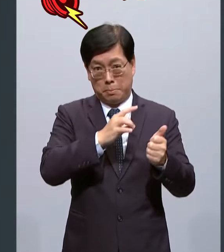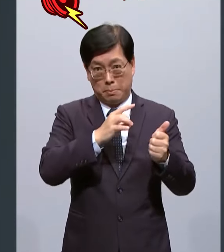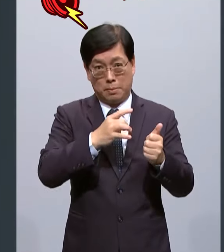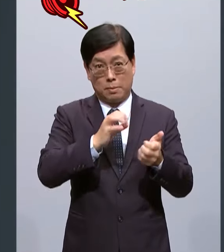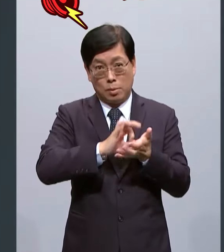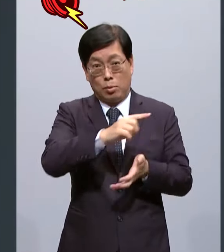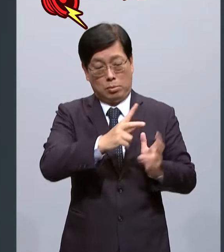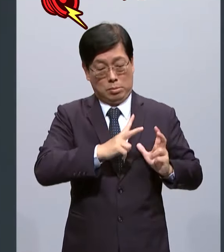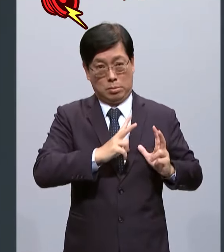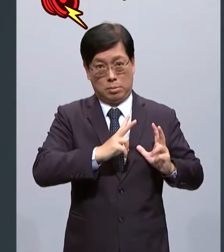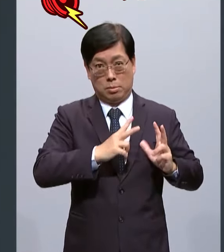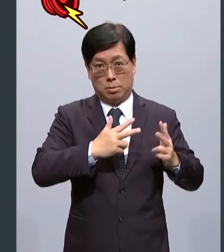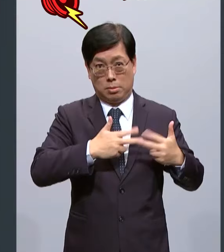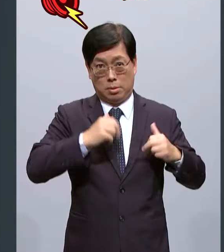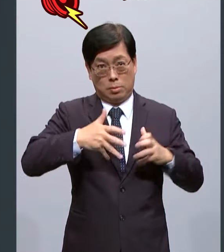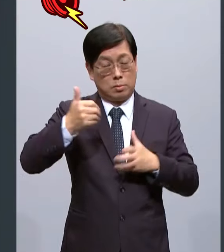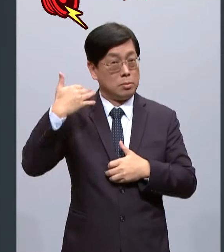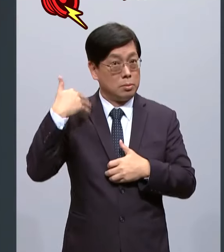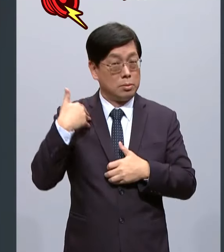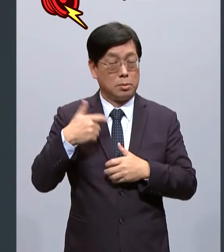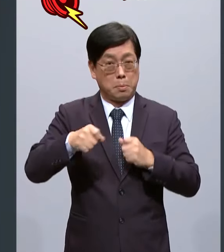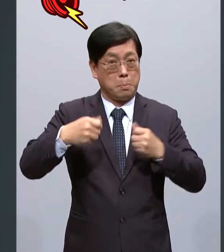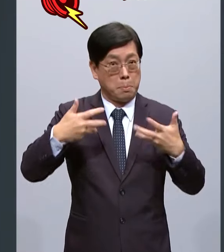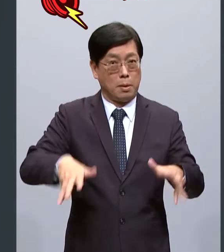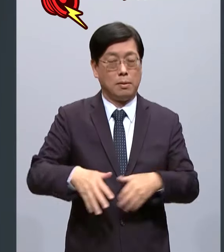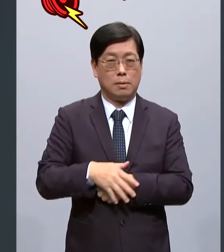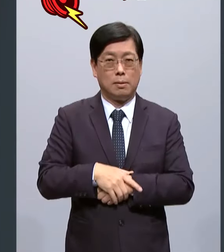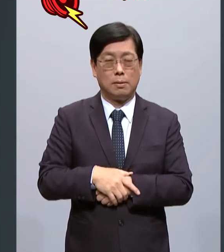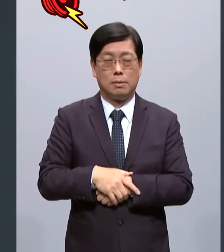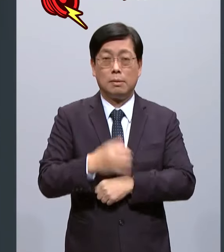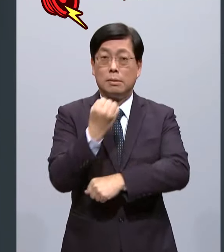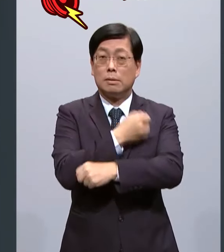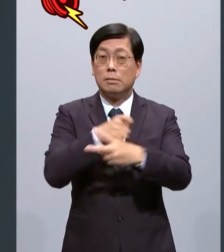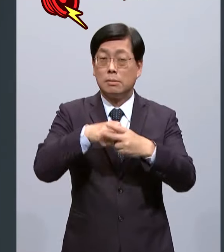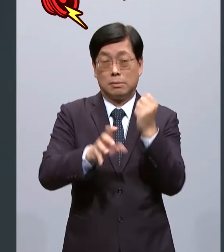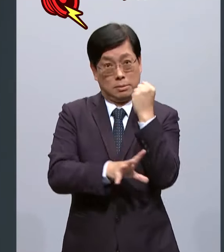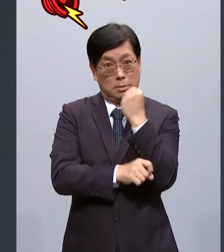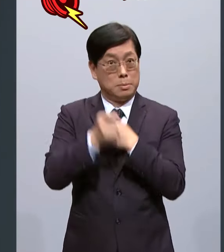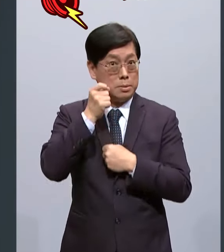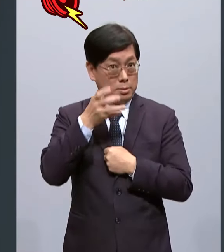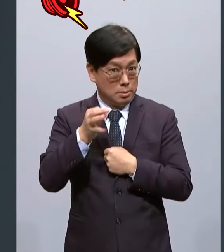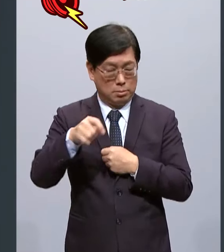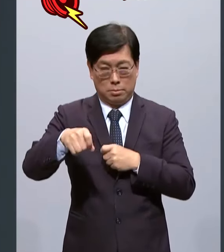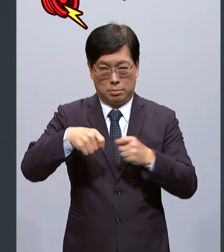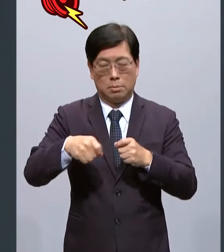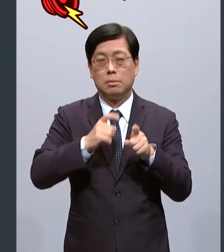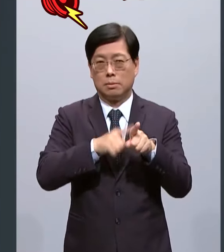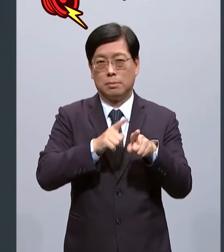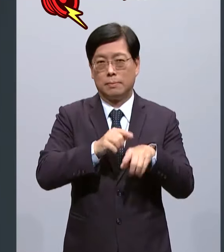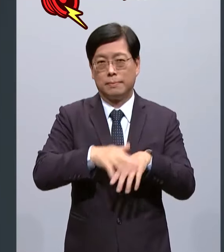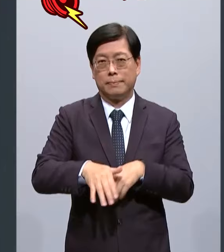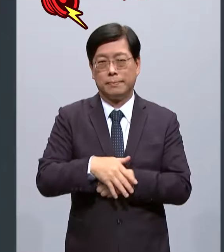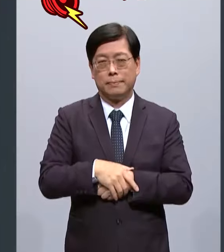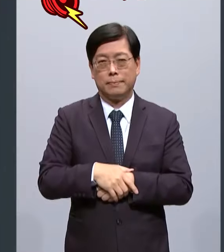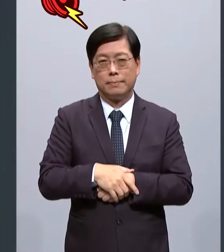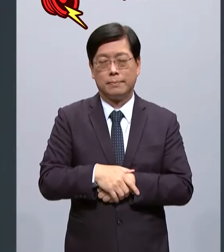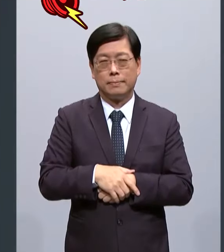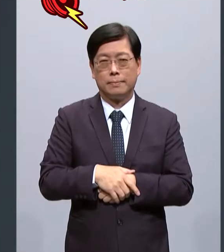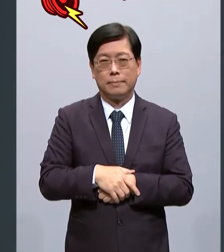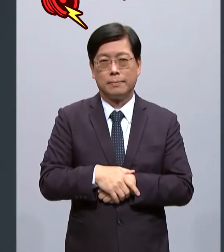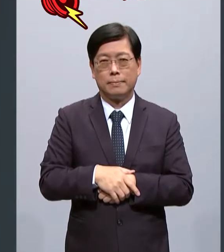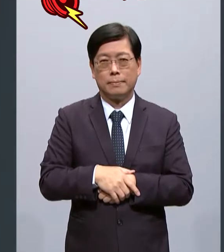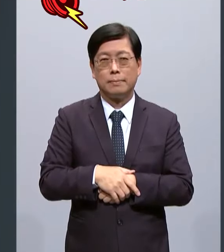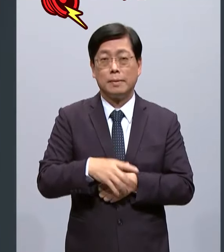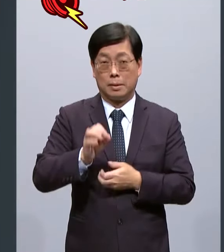内所推动过的劳工基本薪资的这个法案运用